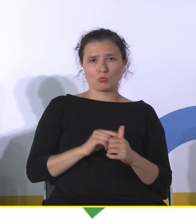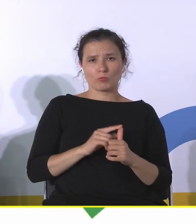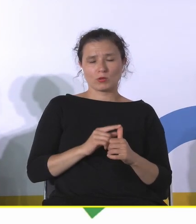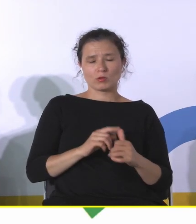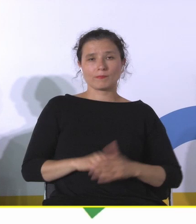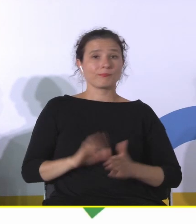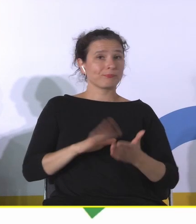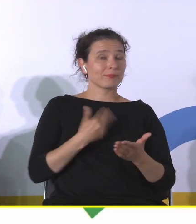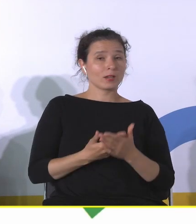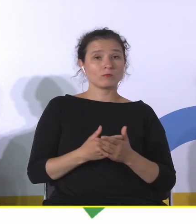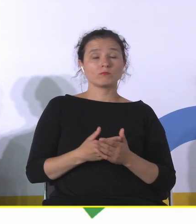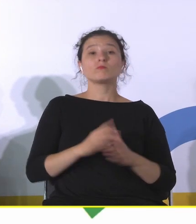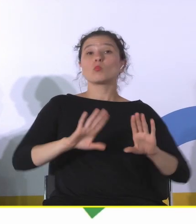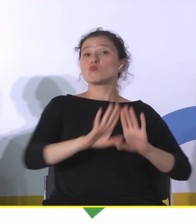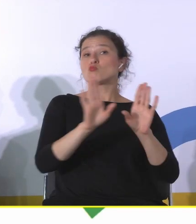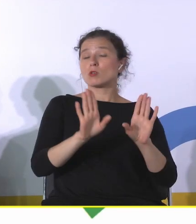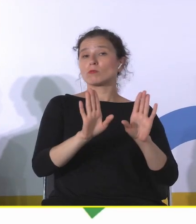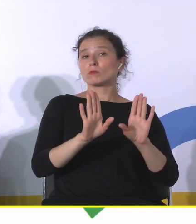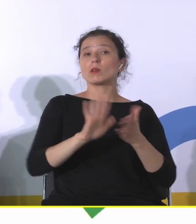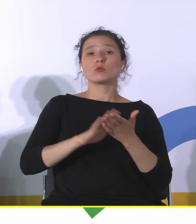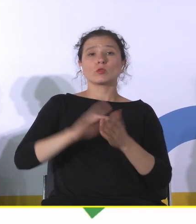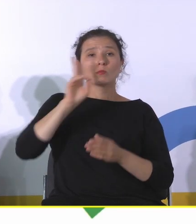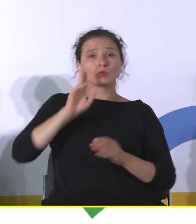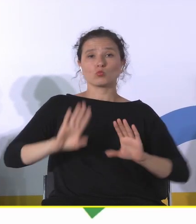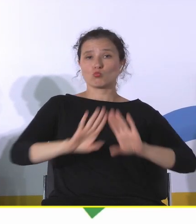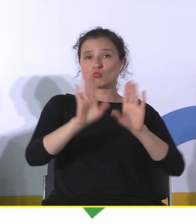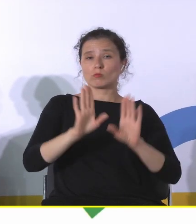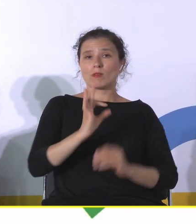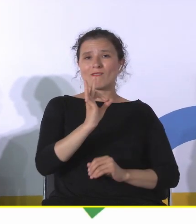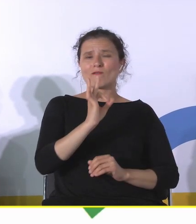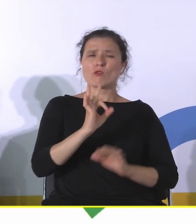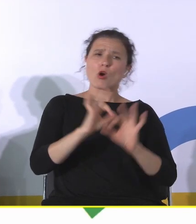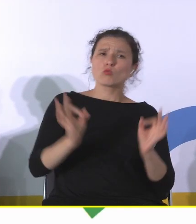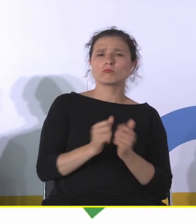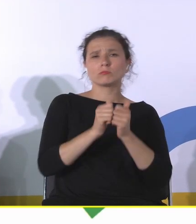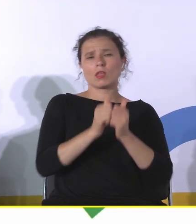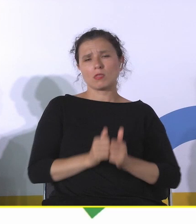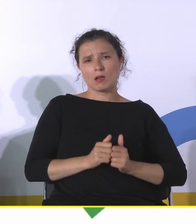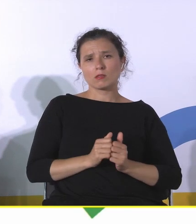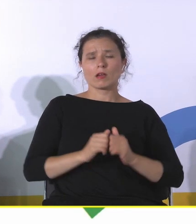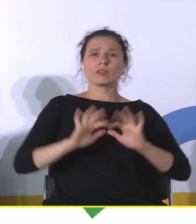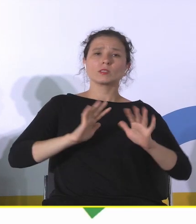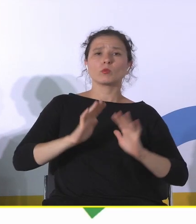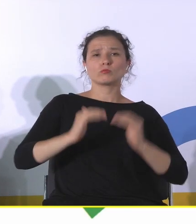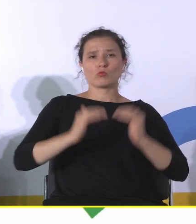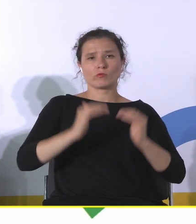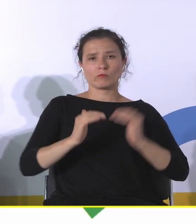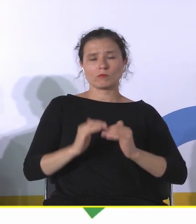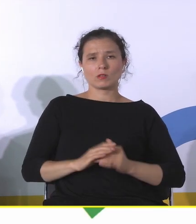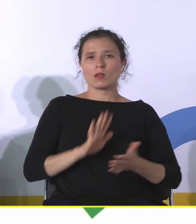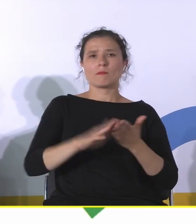instytucja muzealna i jej ogólne funkcjonowanie w sposób zrównoważony, nie marnowanie